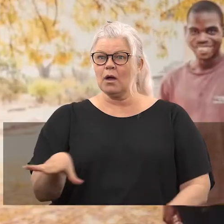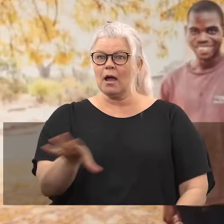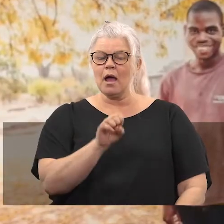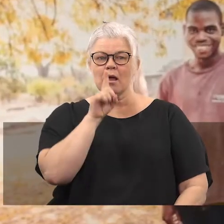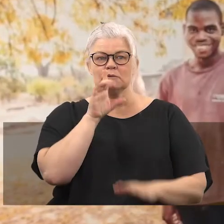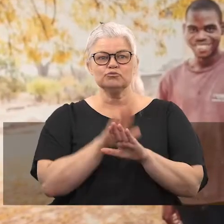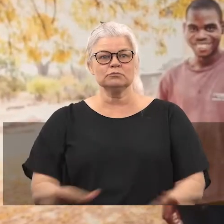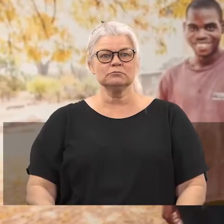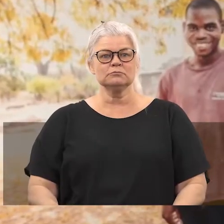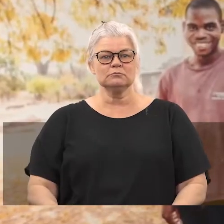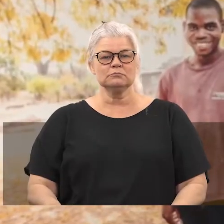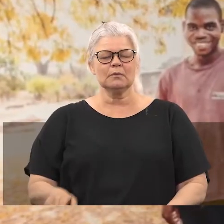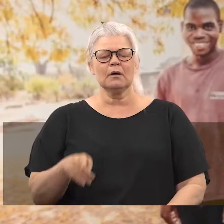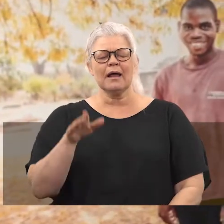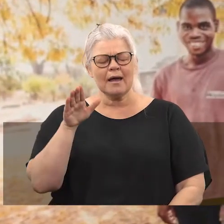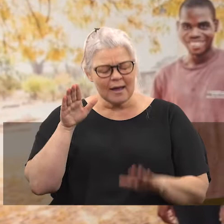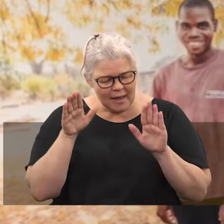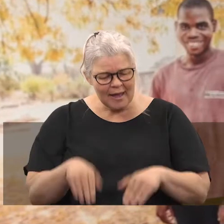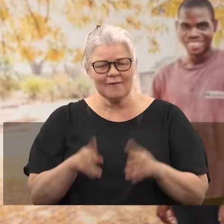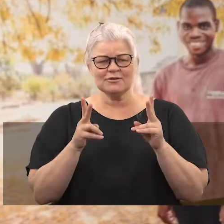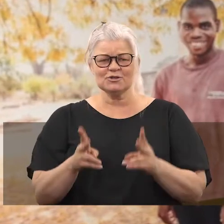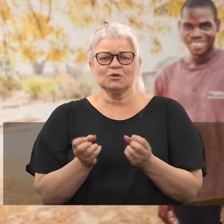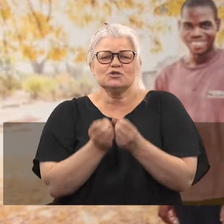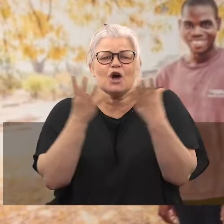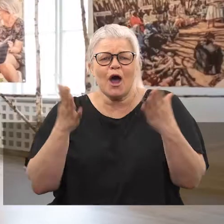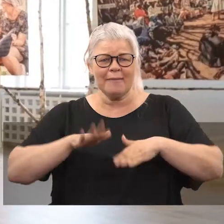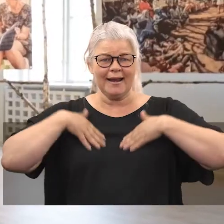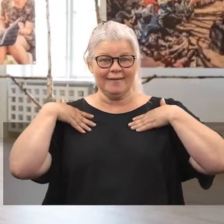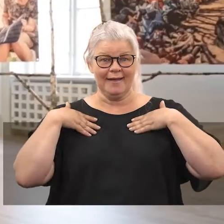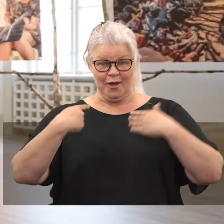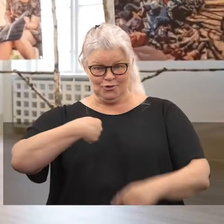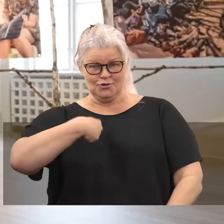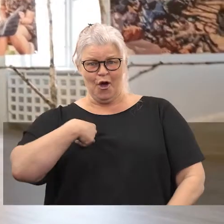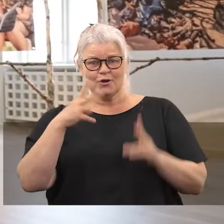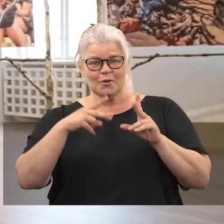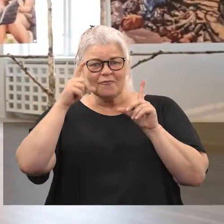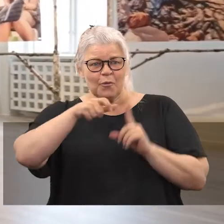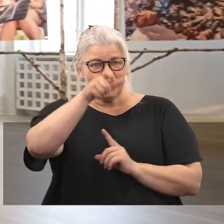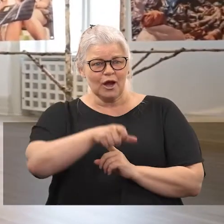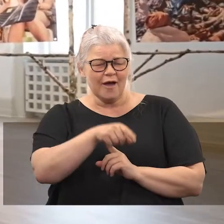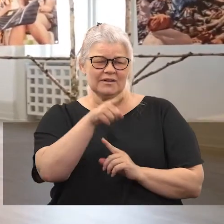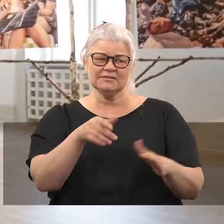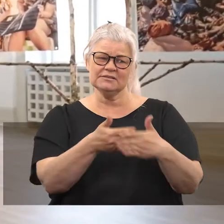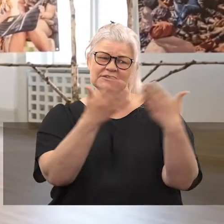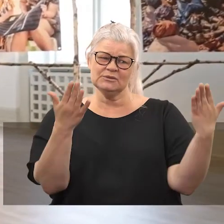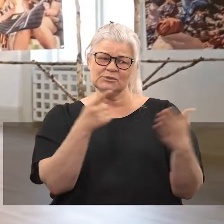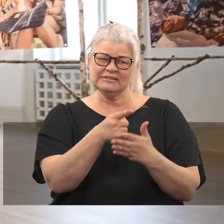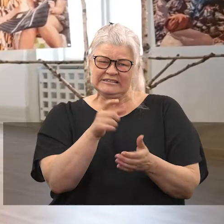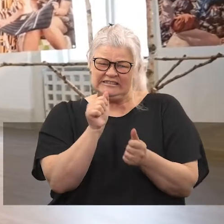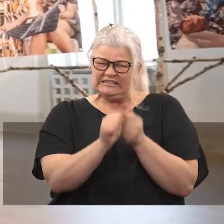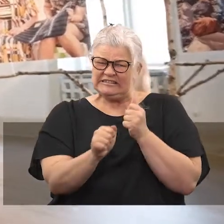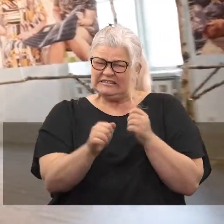totalt knäpptyst. Och de hade grymt skapad glädje. Sen som fotograf är ju ljuset där nere